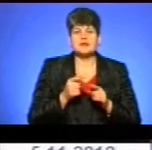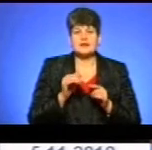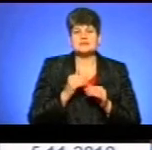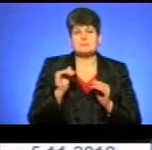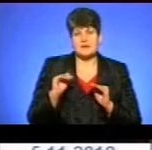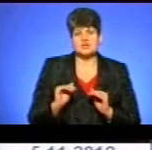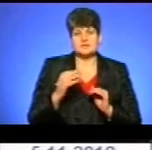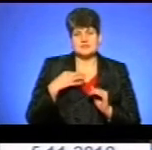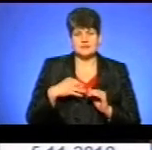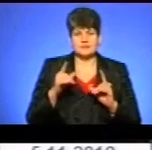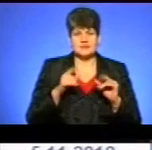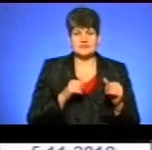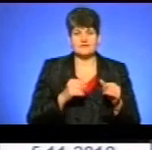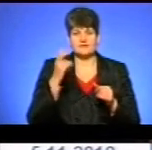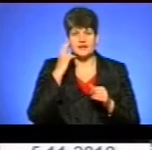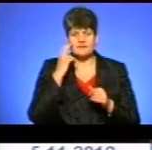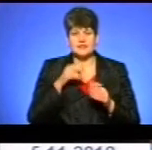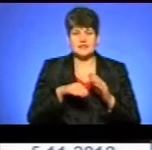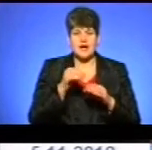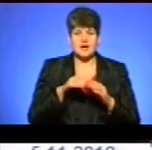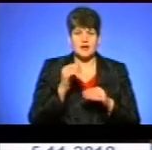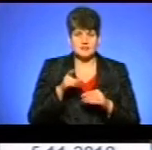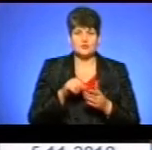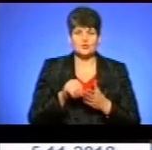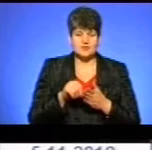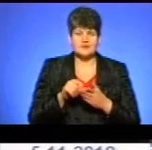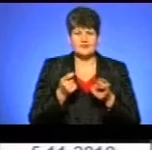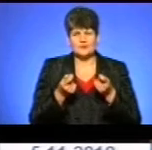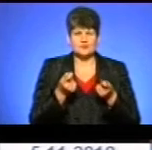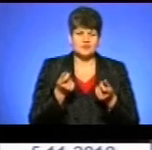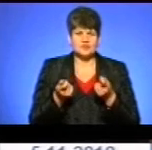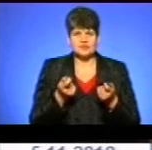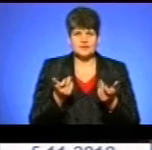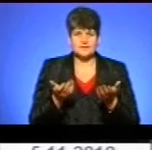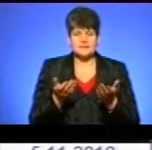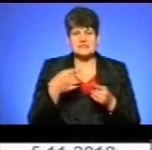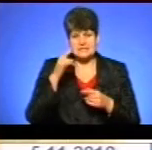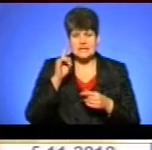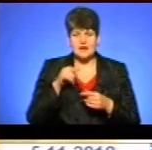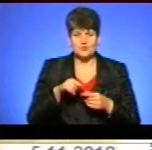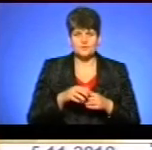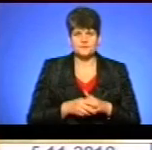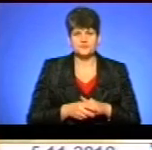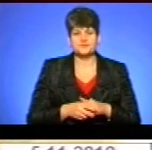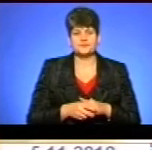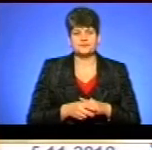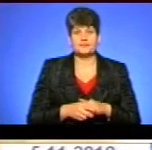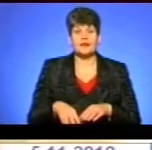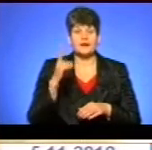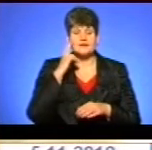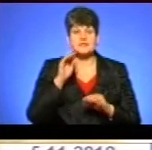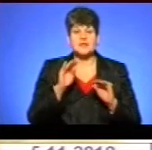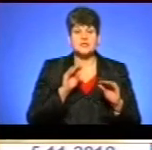сином їздила до Києва на кастинг. Він участвував в цьому. Тому я вже так трошечки знаю. Київський